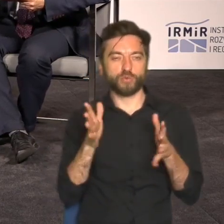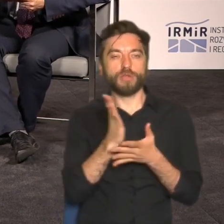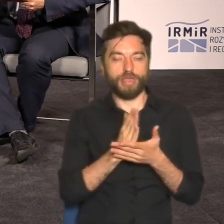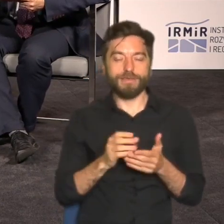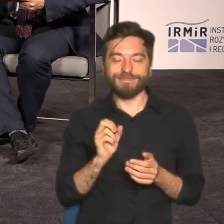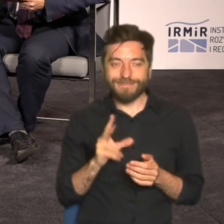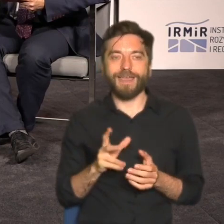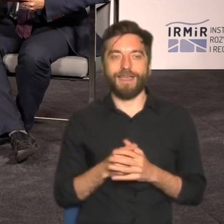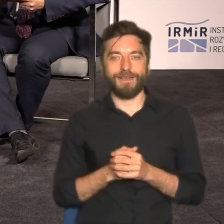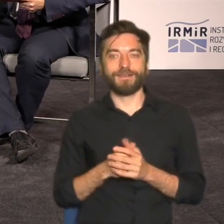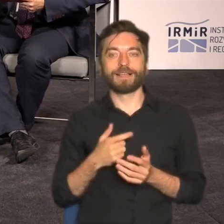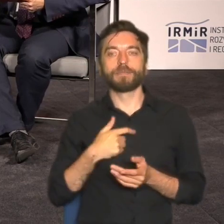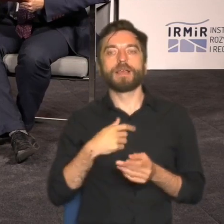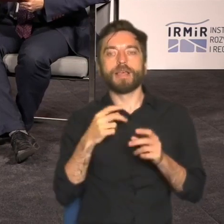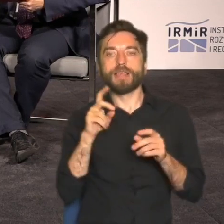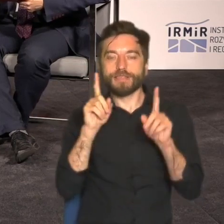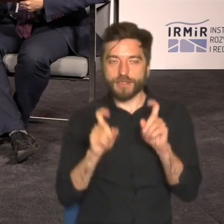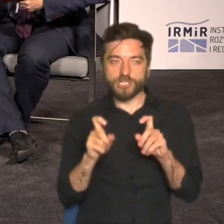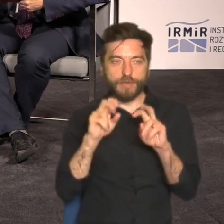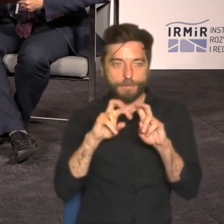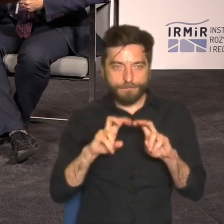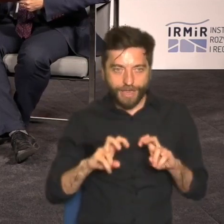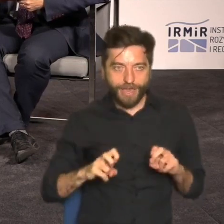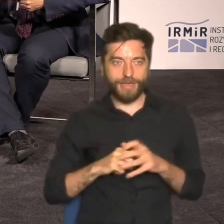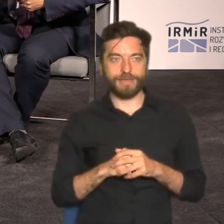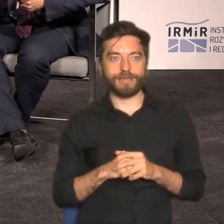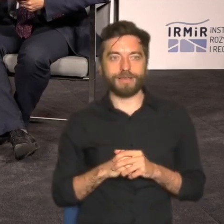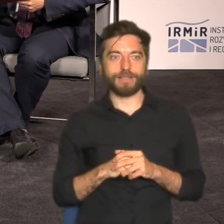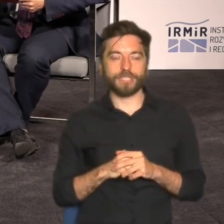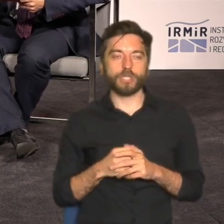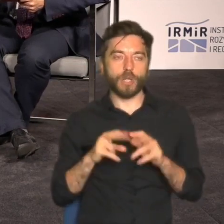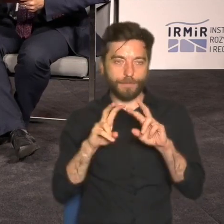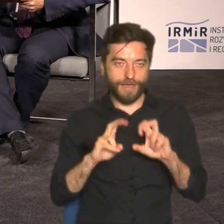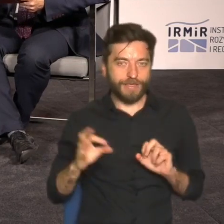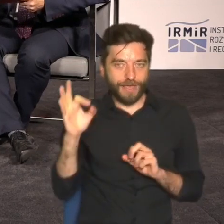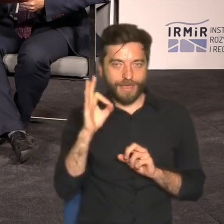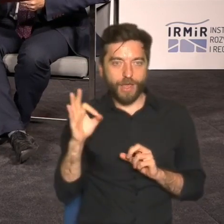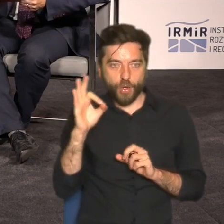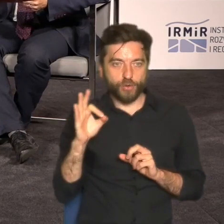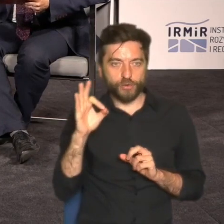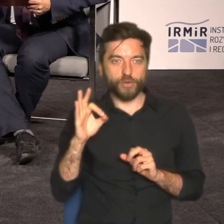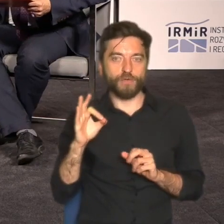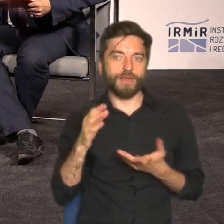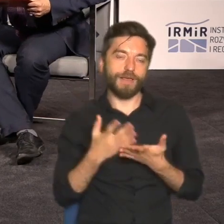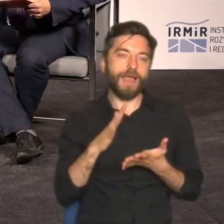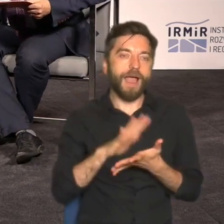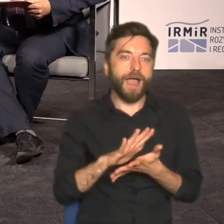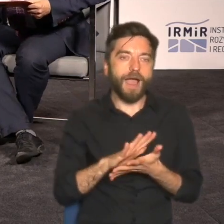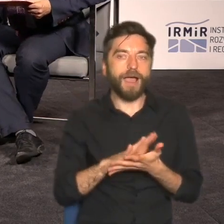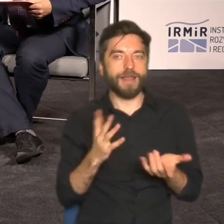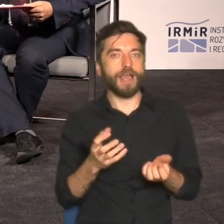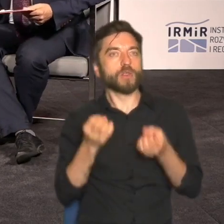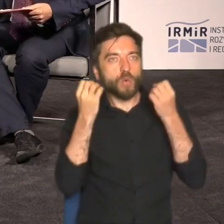kiedy my zaczynaliśmy te badania to ponieważ były to badania jakościowe miały też taki trochę charakter badania pewnej